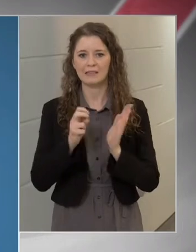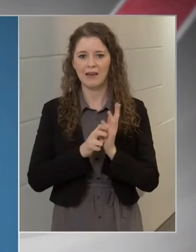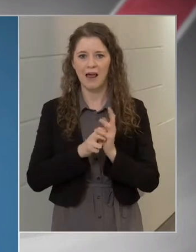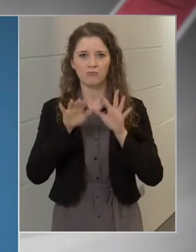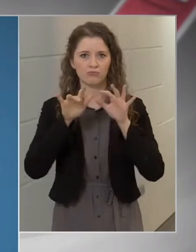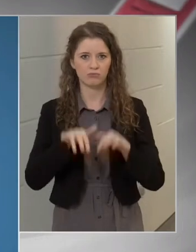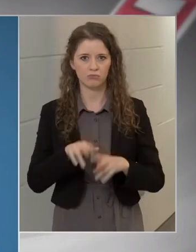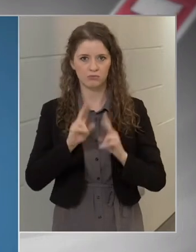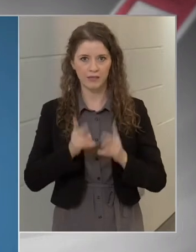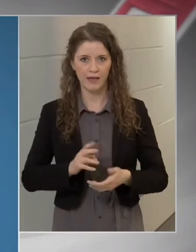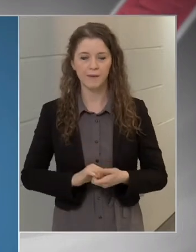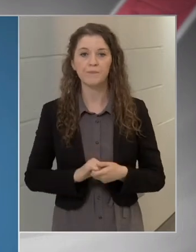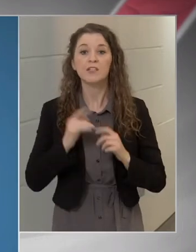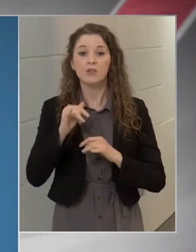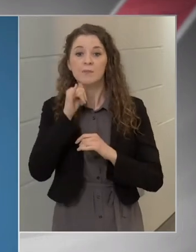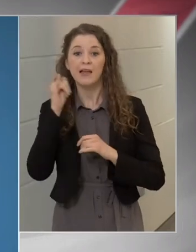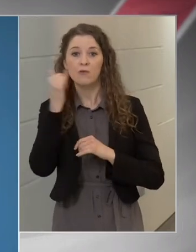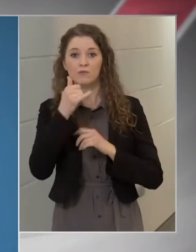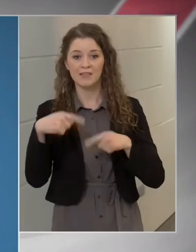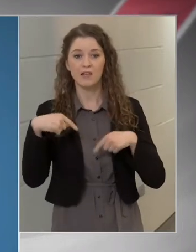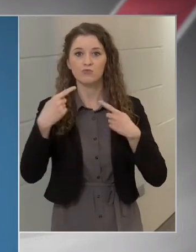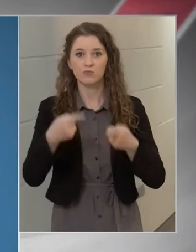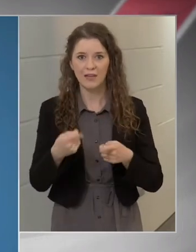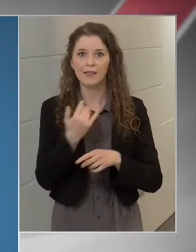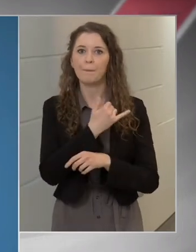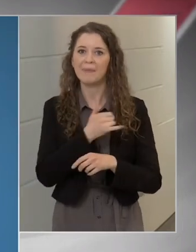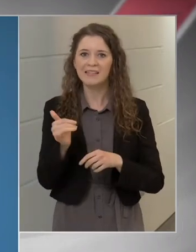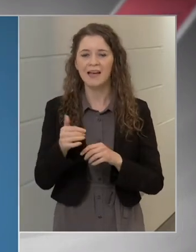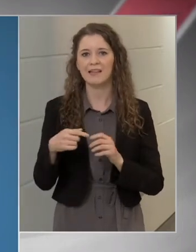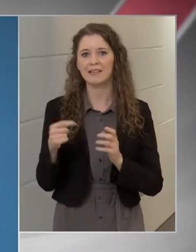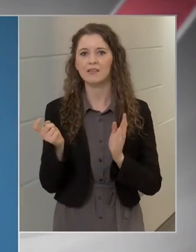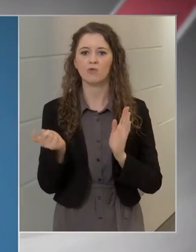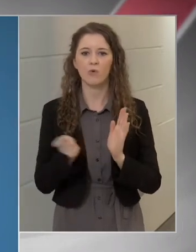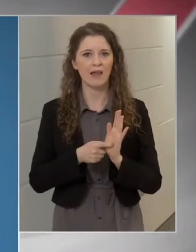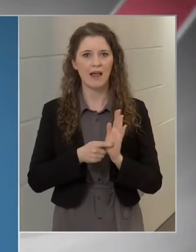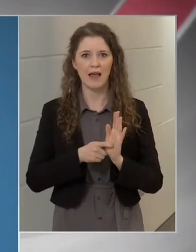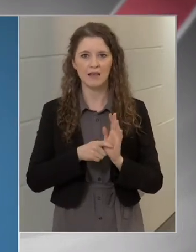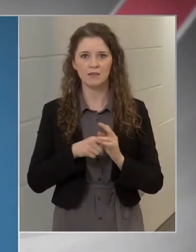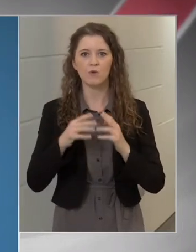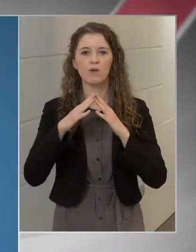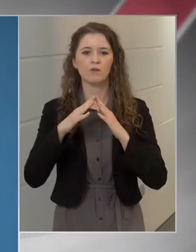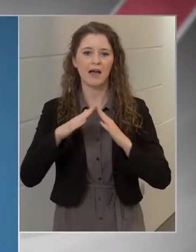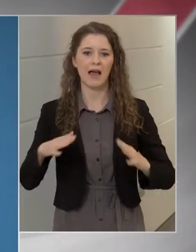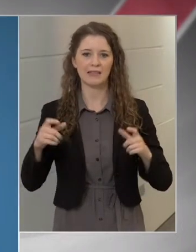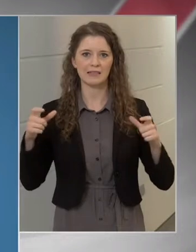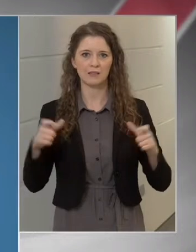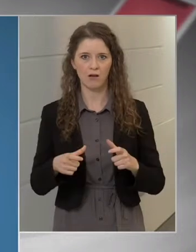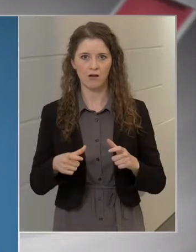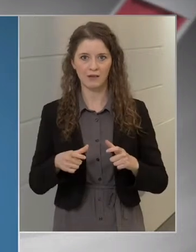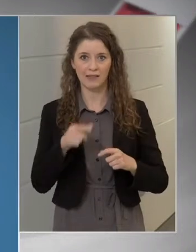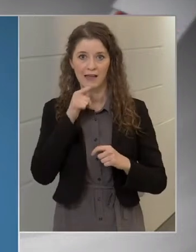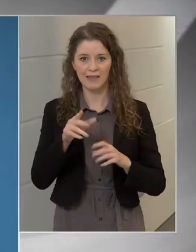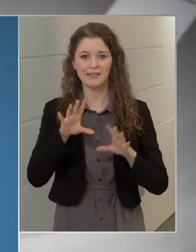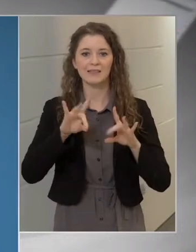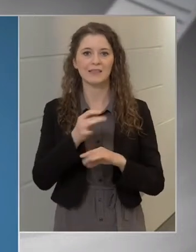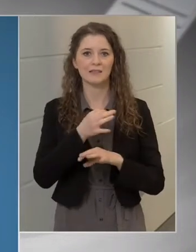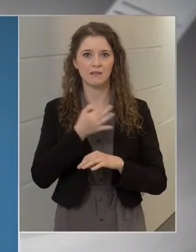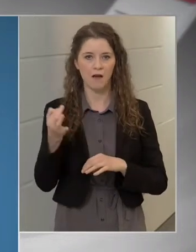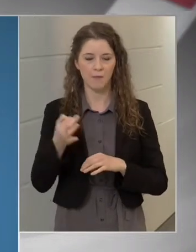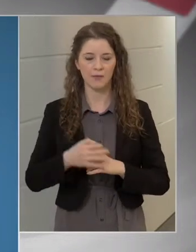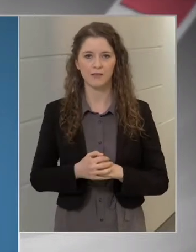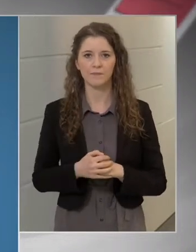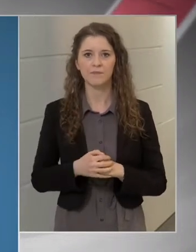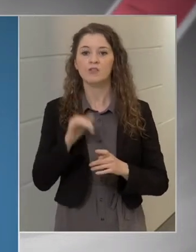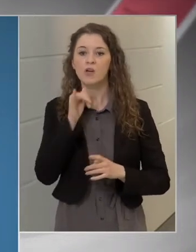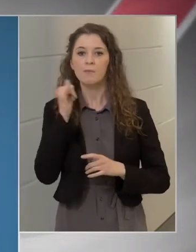illetve a beutazás követően mindenki köteles hatósági házi karanténba kerülni tíz napig, és a beutazás